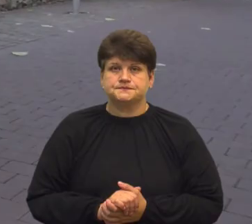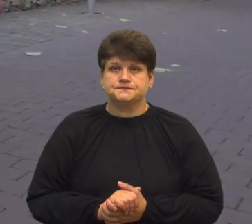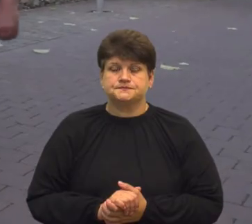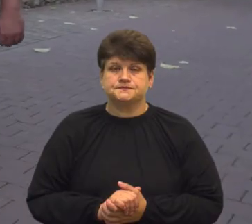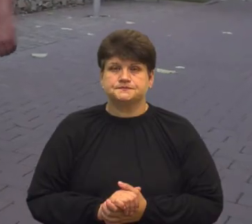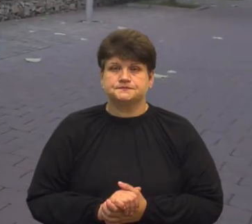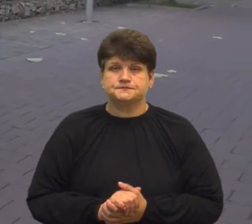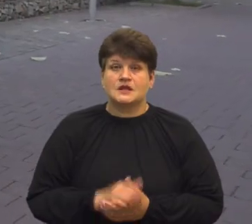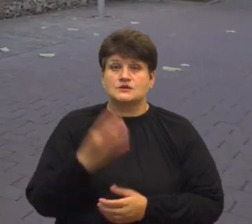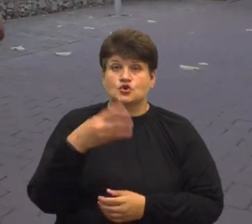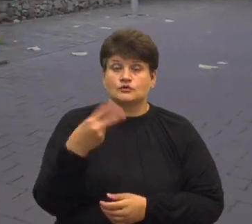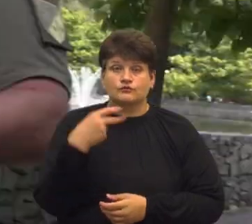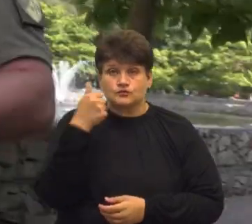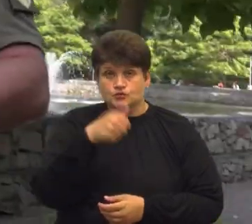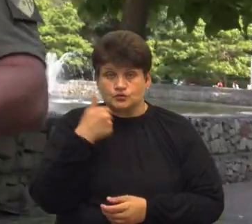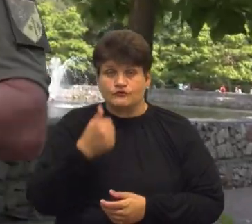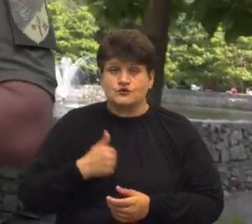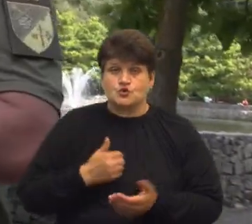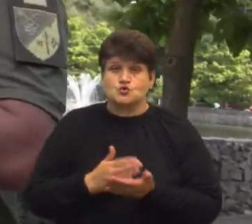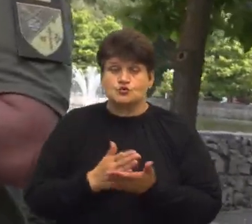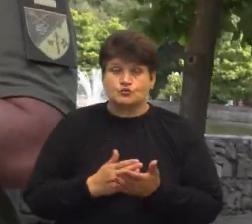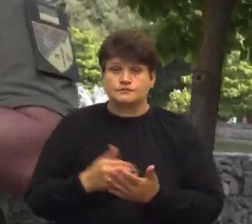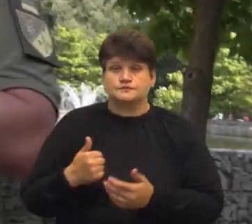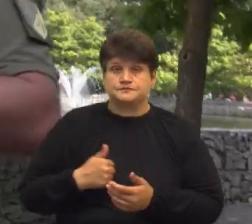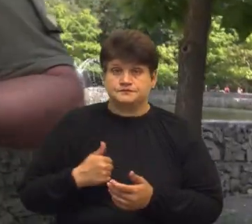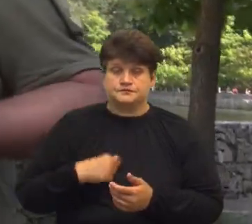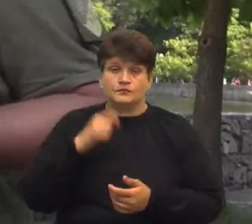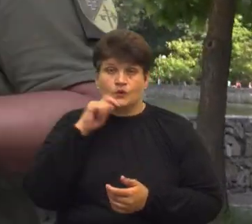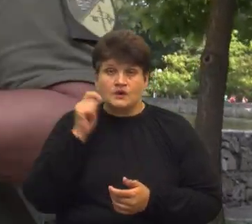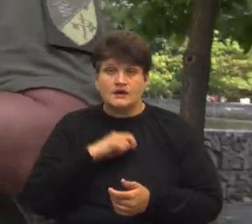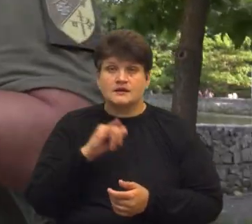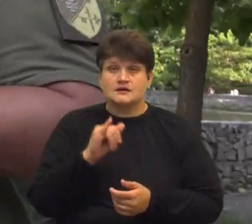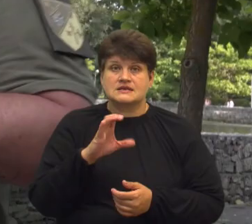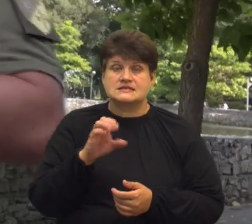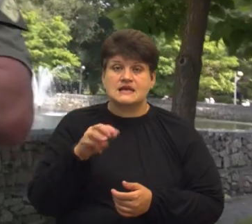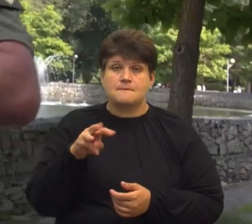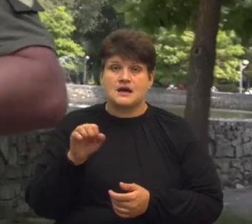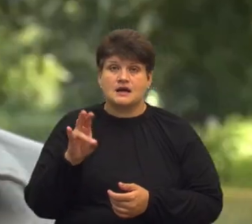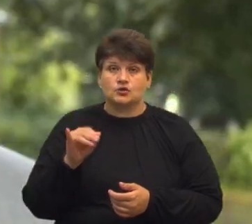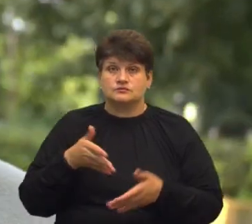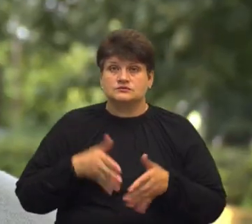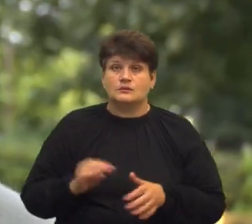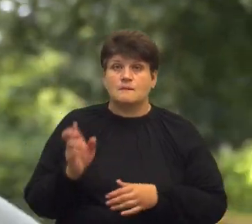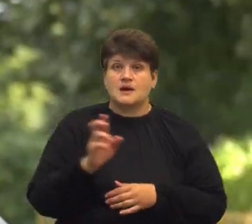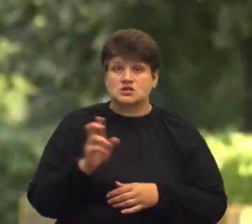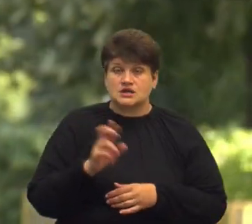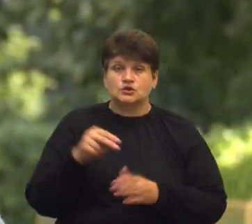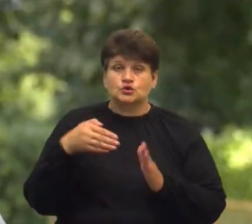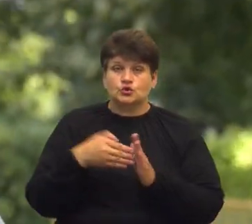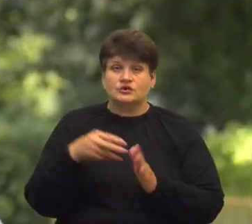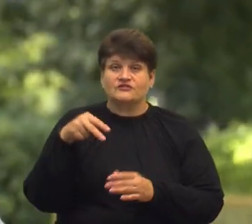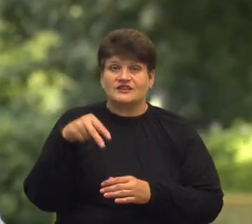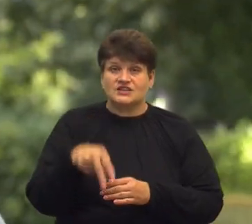42-річний військовослужбовець Збройних сил України Ігор Семенович родом з Бережан. Чоловік, розповідає, до 2014